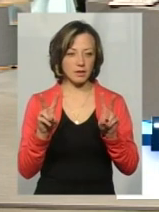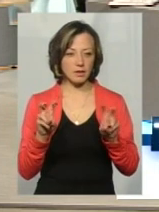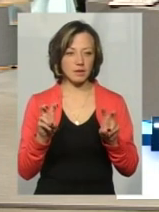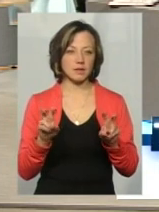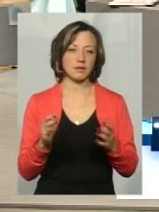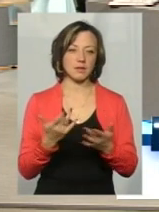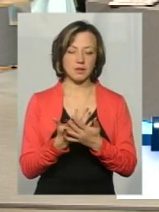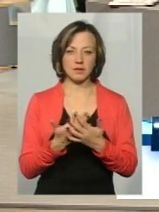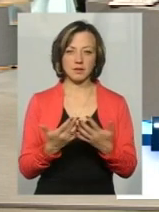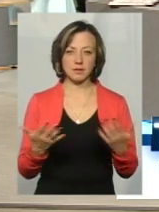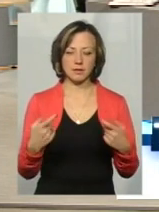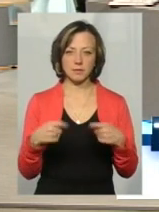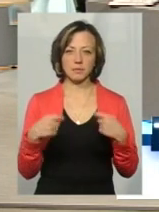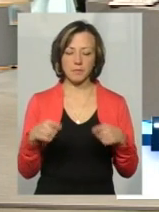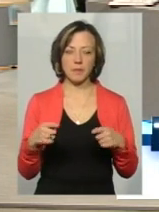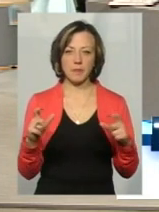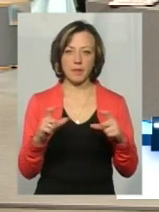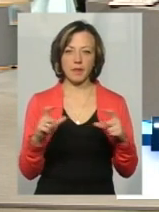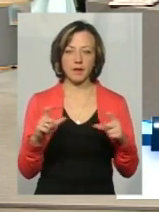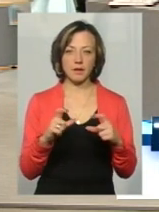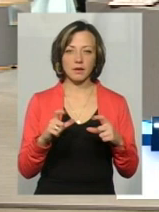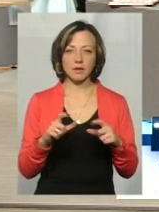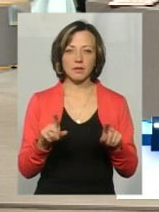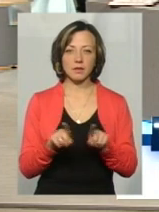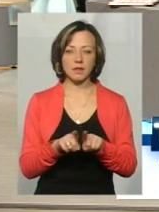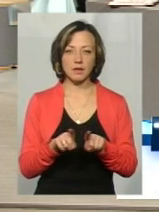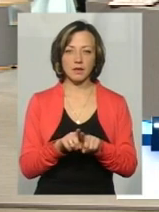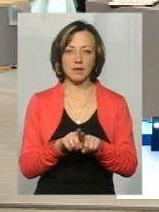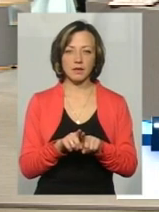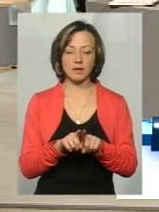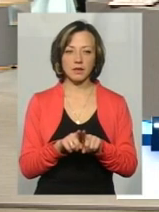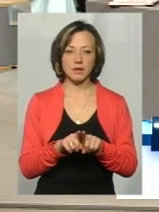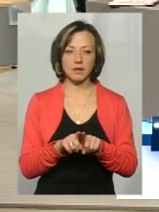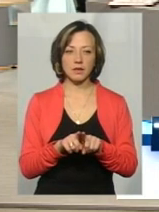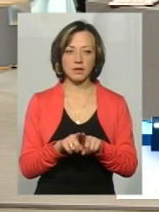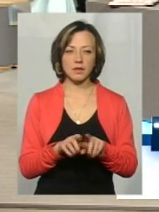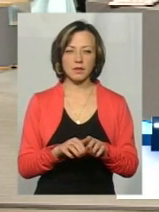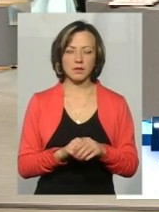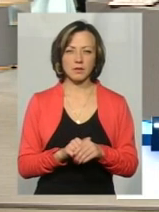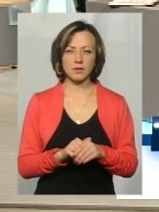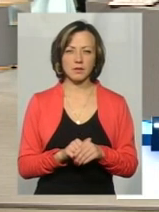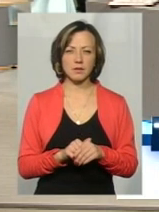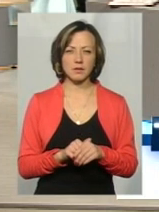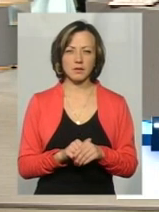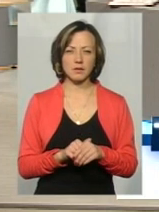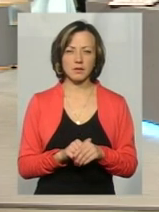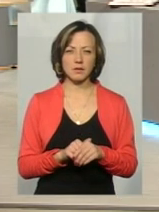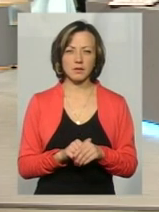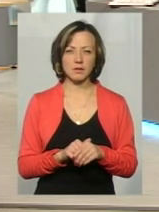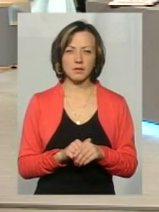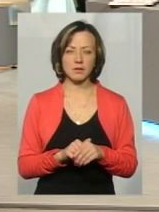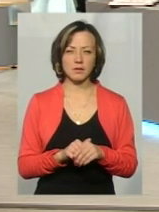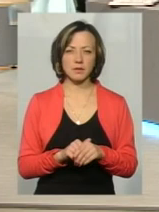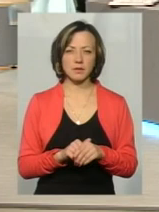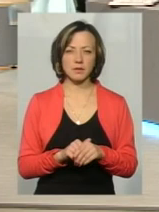і прогностівці, і ось такі розміри, 4-6-метрові. От мені приходилось там брати,